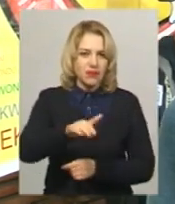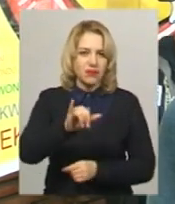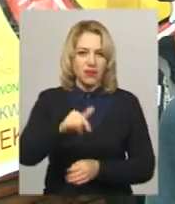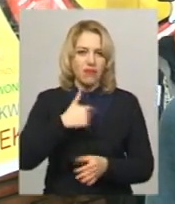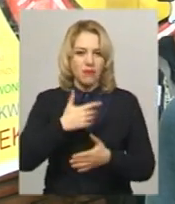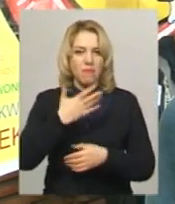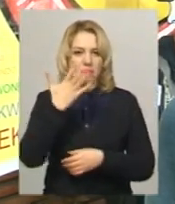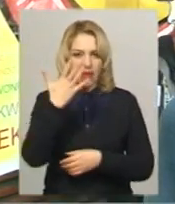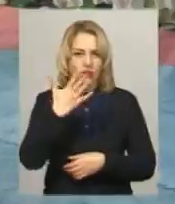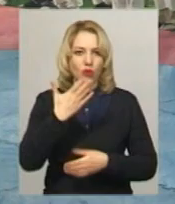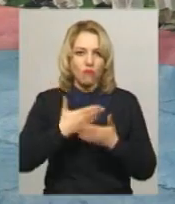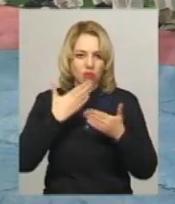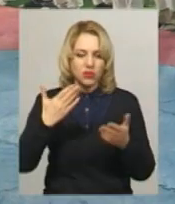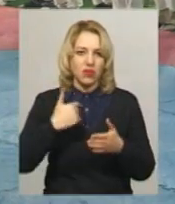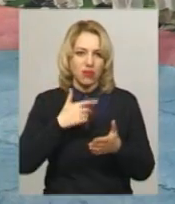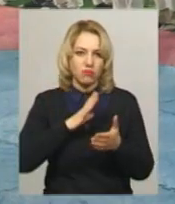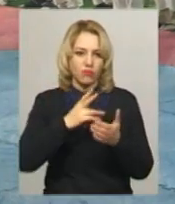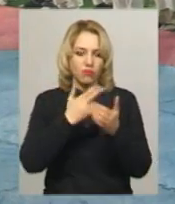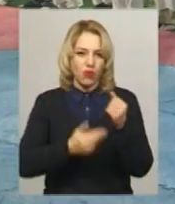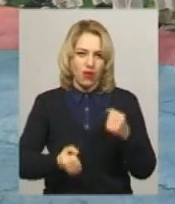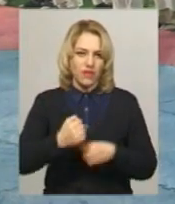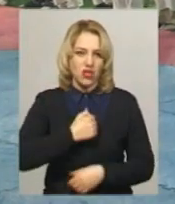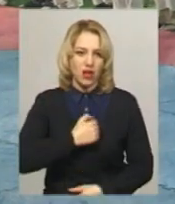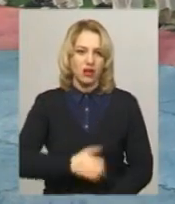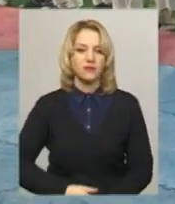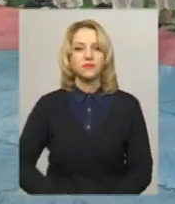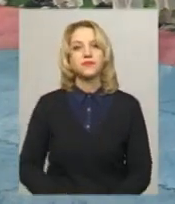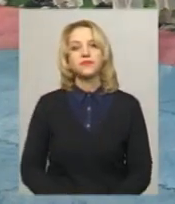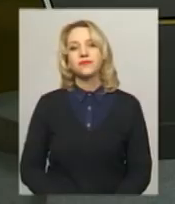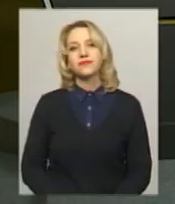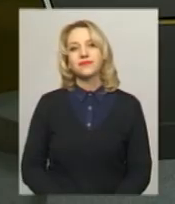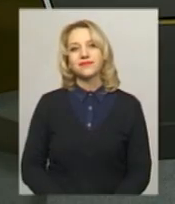'ятому я, на жаль, програв. Світлана Поробок, Юрій Чорний, новини Поділяцентр.